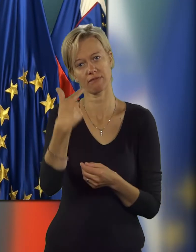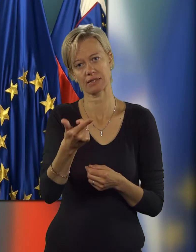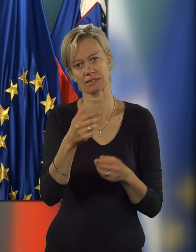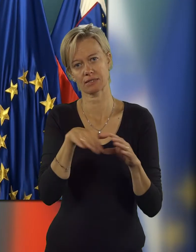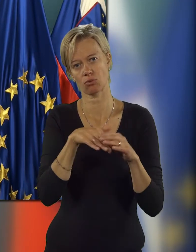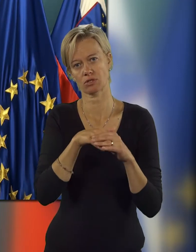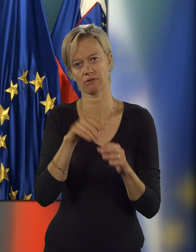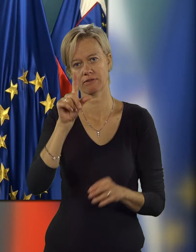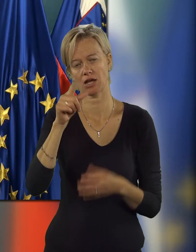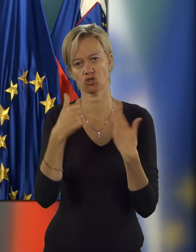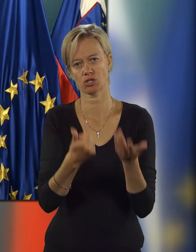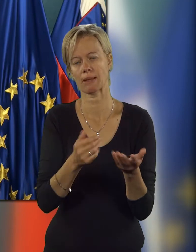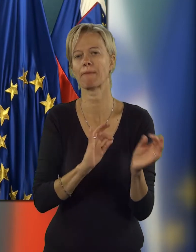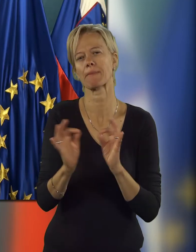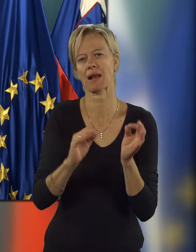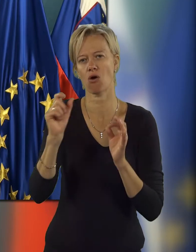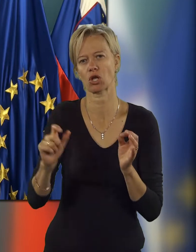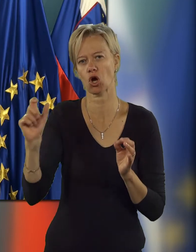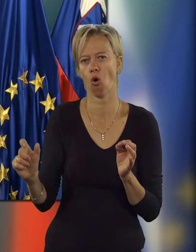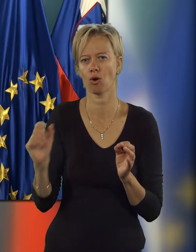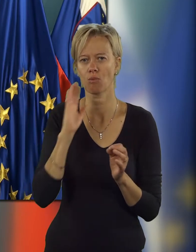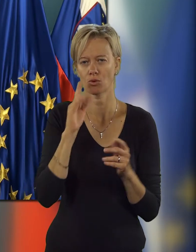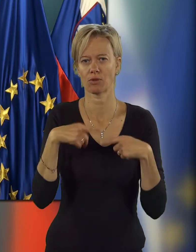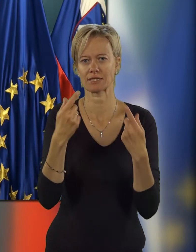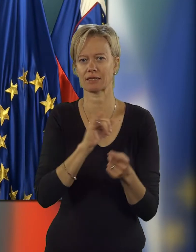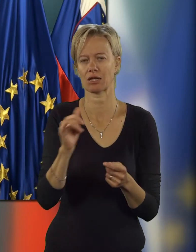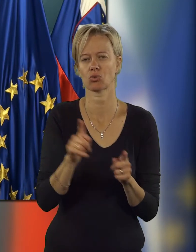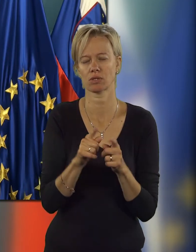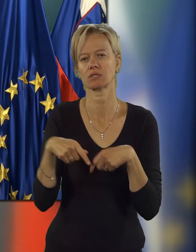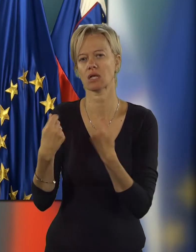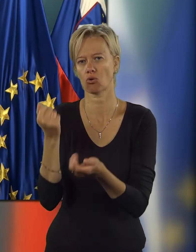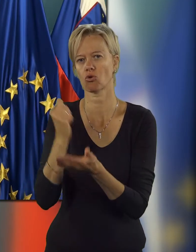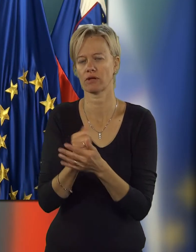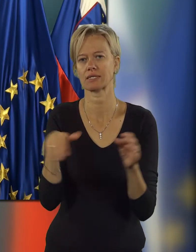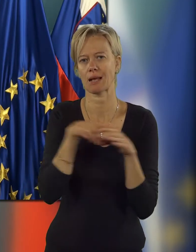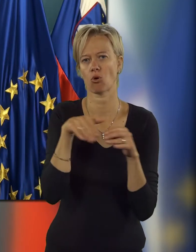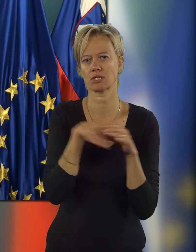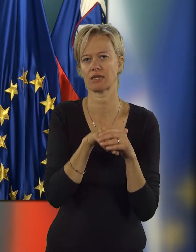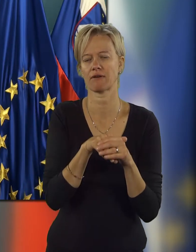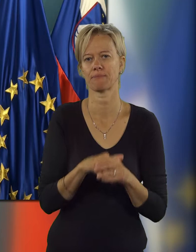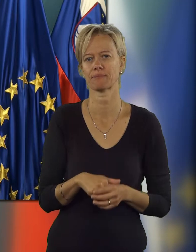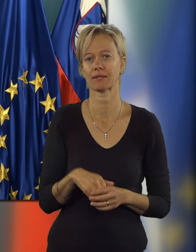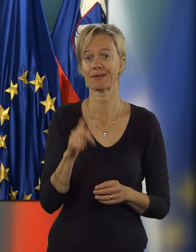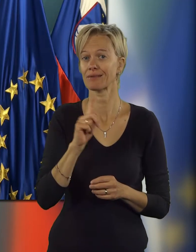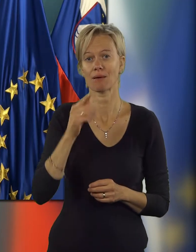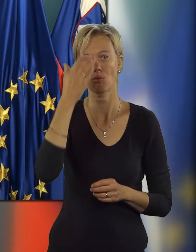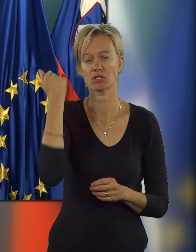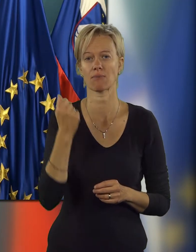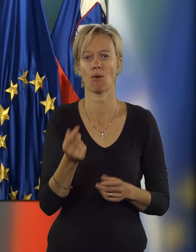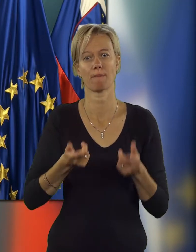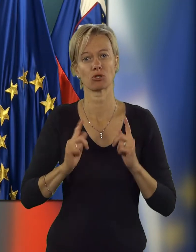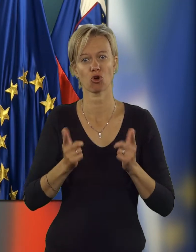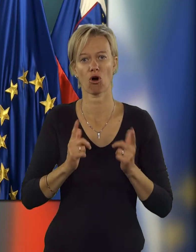20 zaposlitev, 62 pripravnikov, katere bomo naslednjem letu tudi zagotovili zaposlitve. In ne